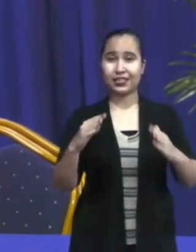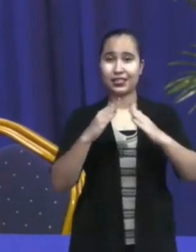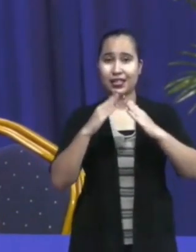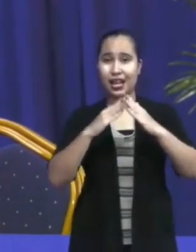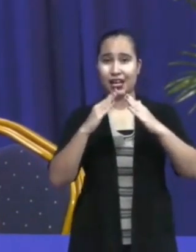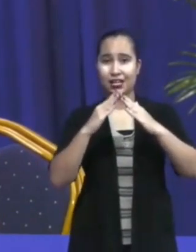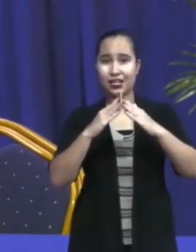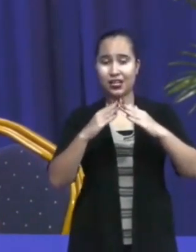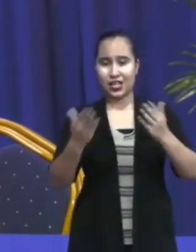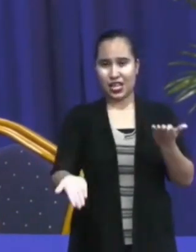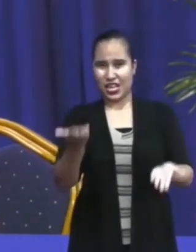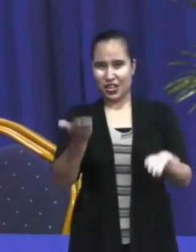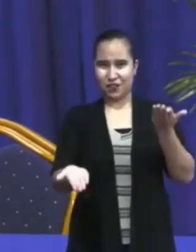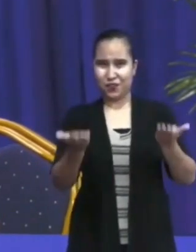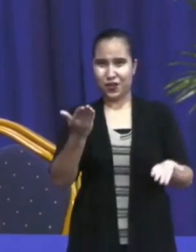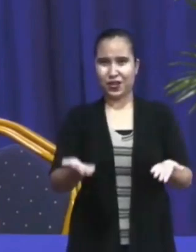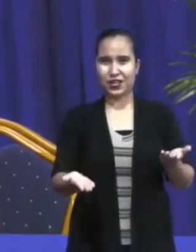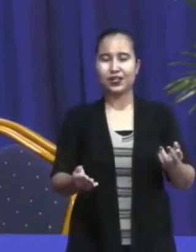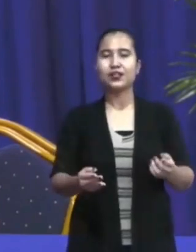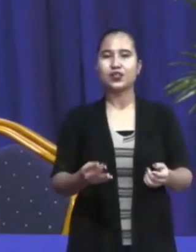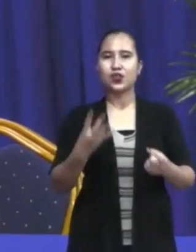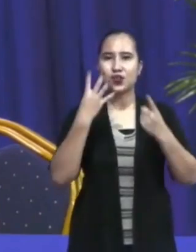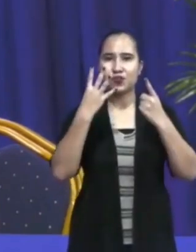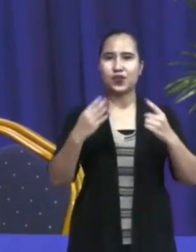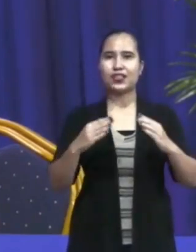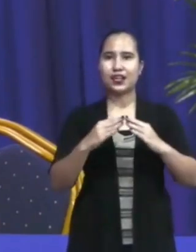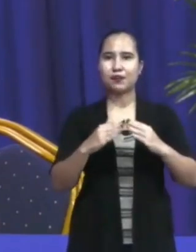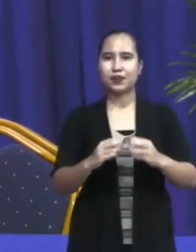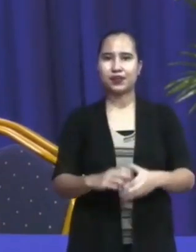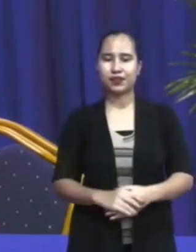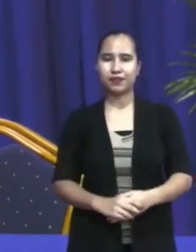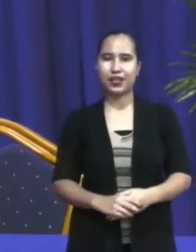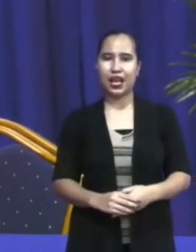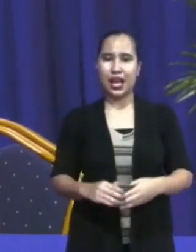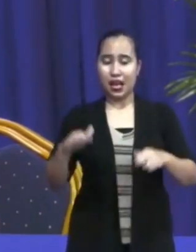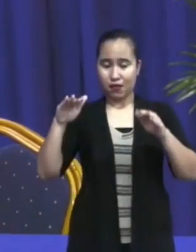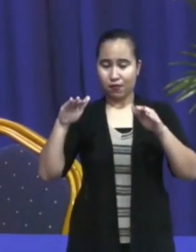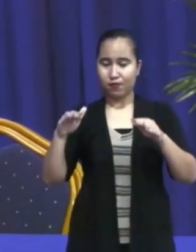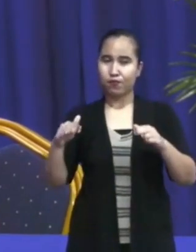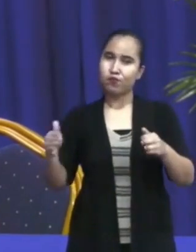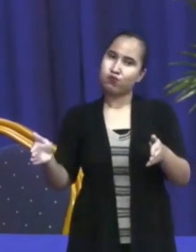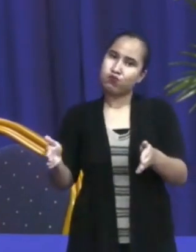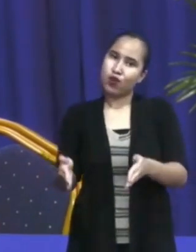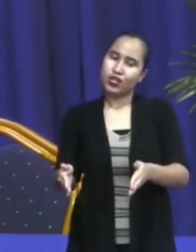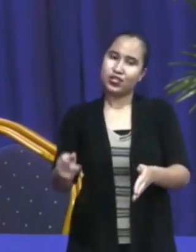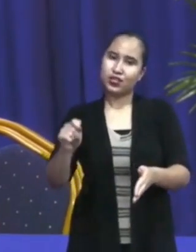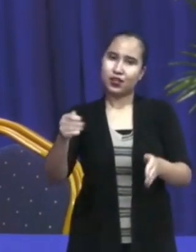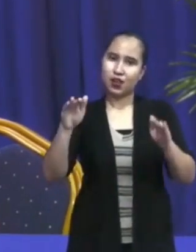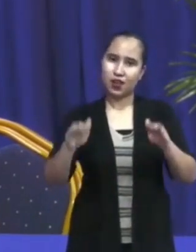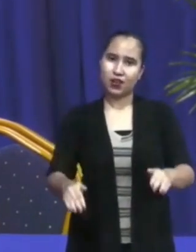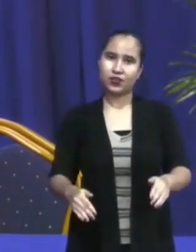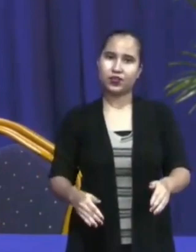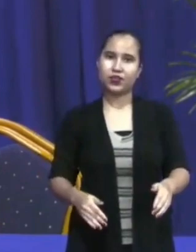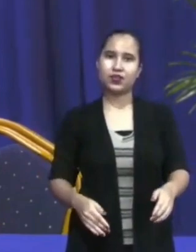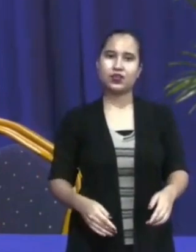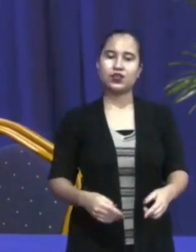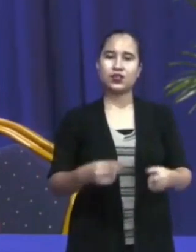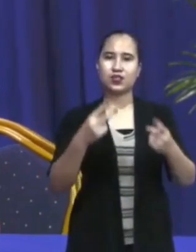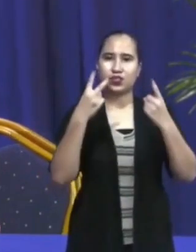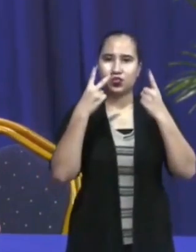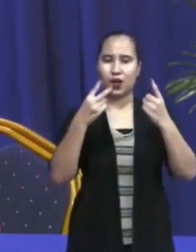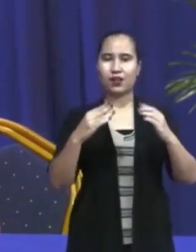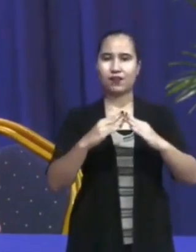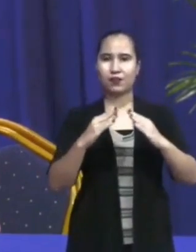En twee weken partiele lockdown is 12 april. Dus zaterdag is er nog een partiele lockdown.